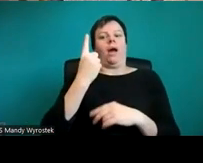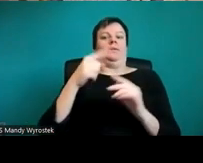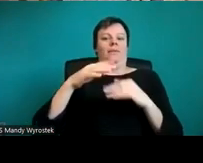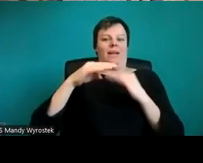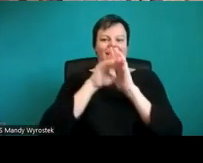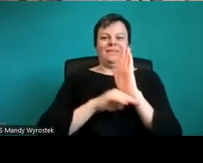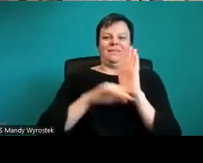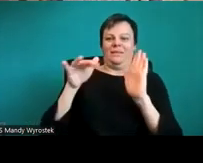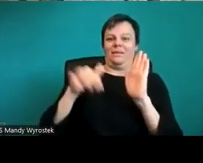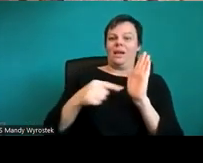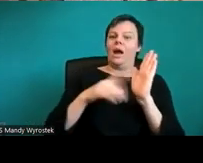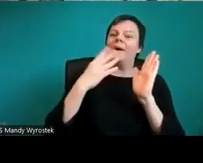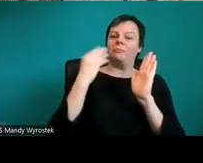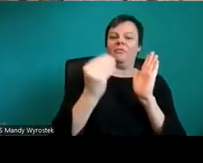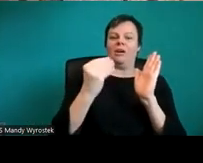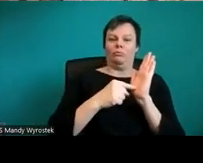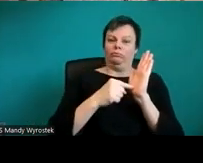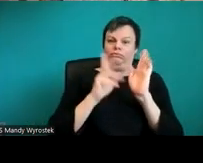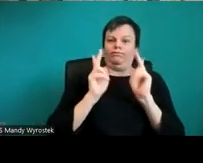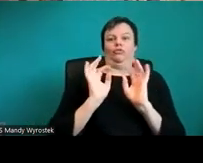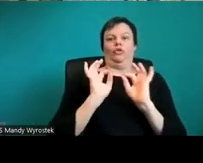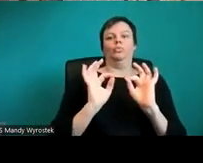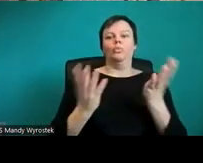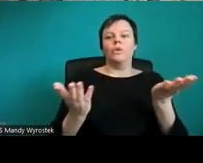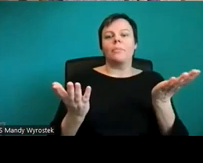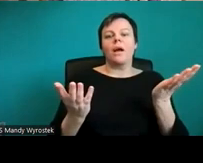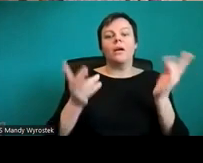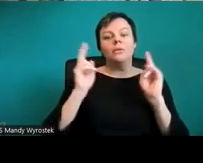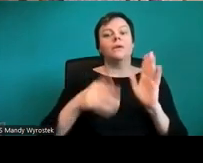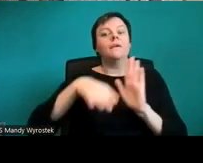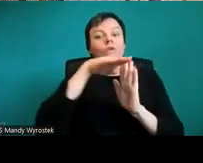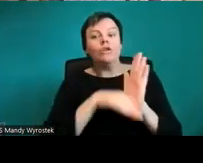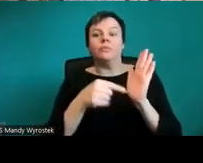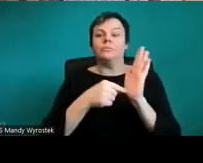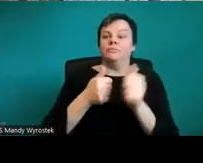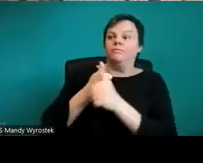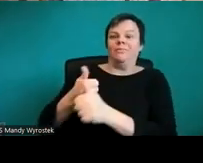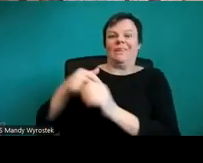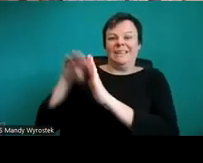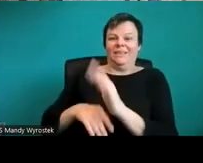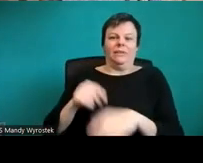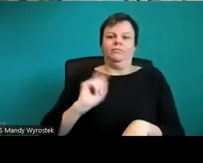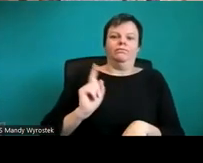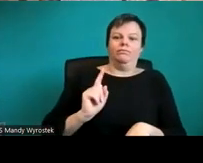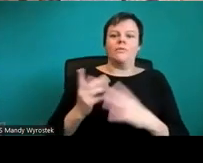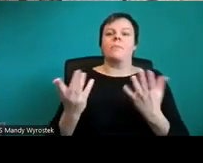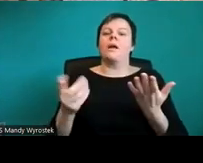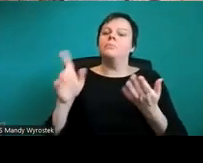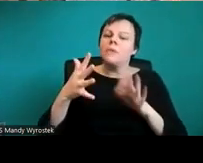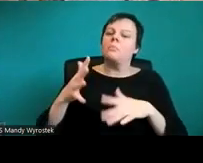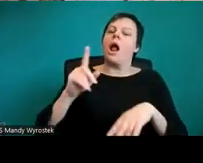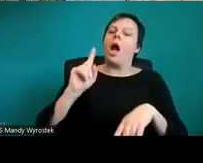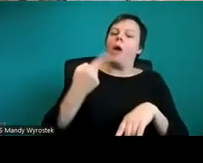sind vom Gesetz her. Und manchmal vielleicht auch nicht mehr ganz eingehalten werden können. Je